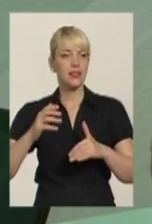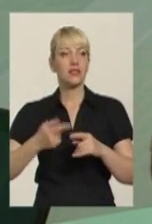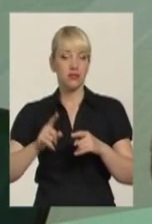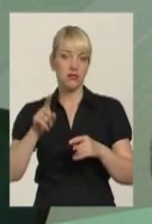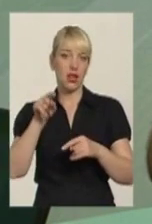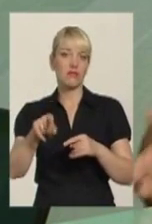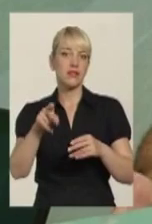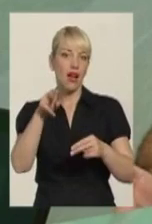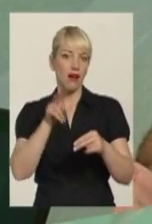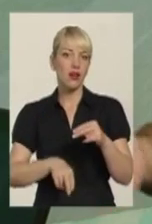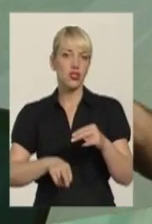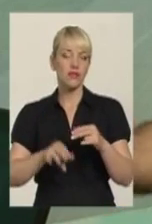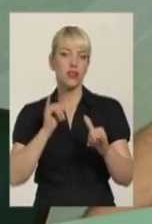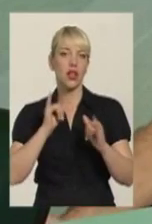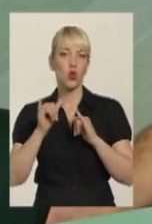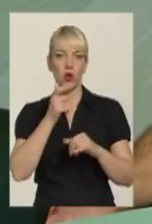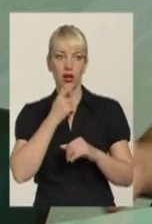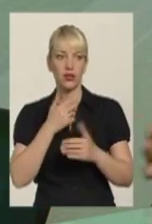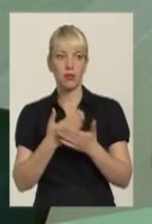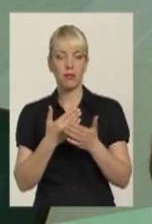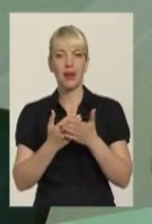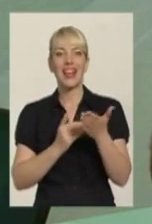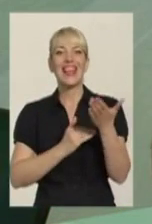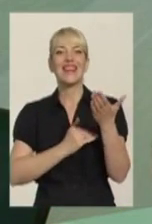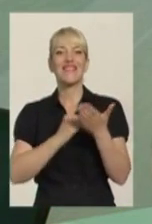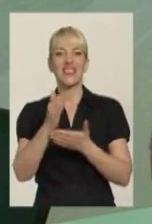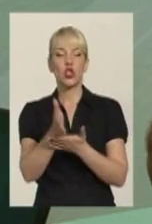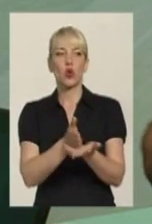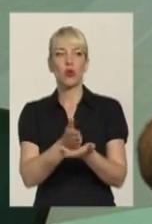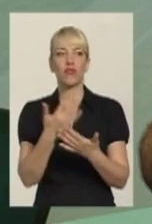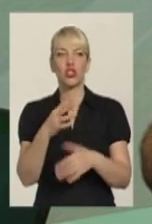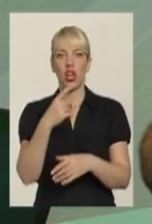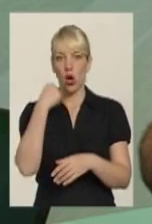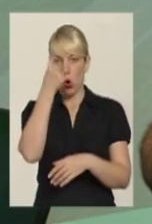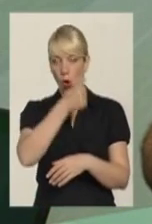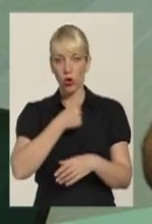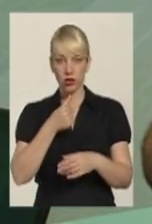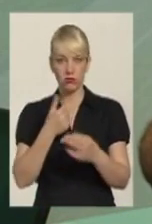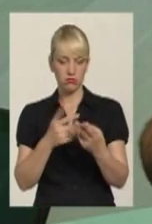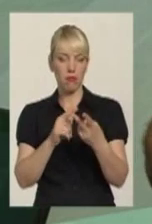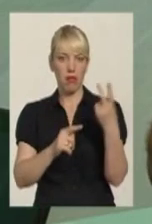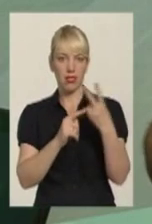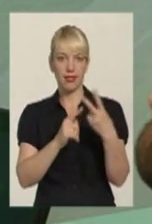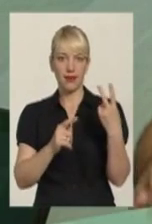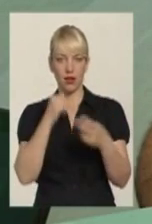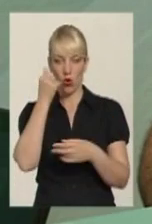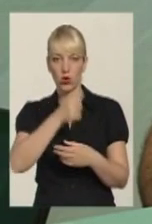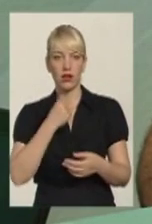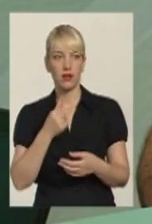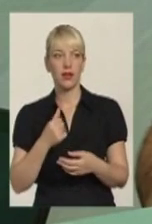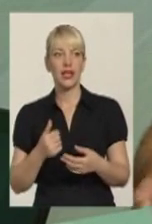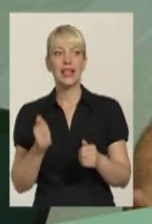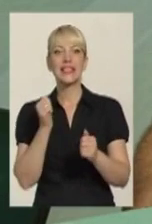Толерантність. К примеру, високопосадовці вже в течінні років, до 1,5 років. Часто